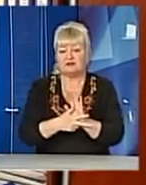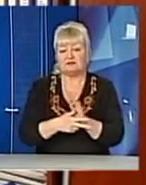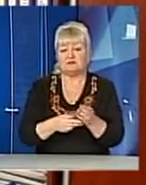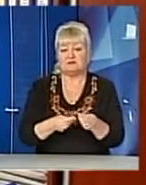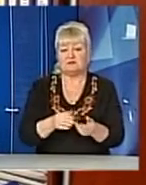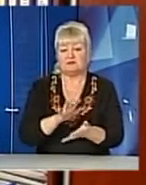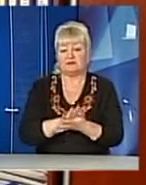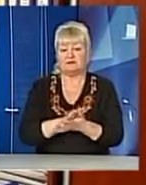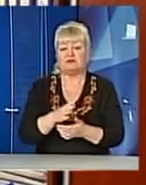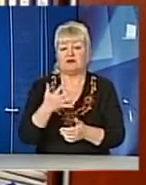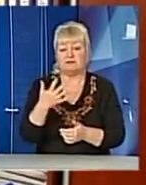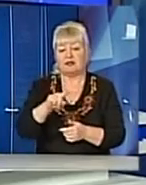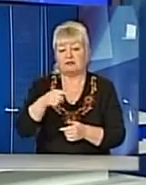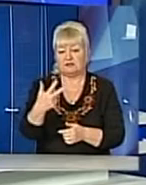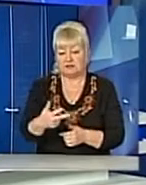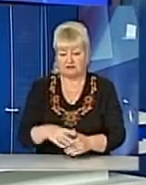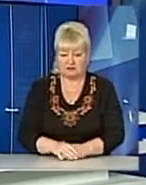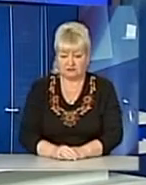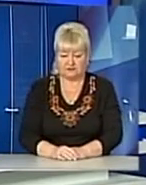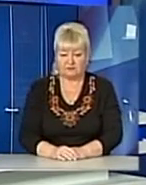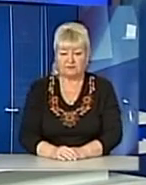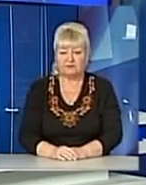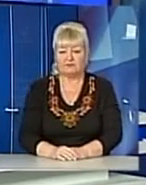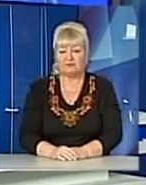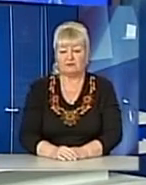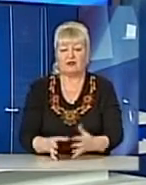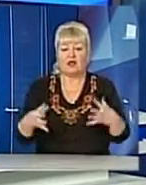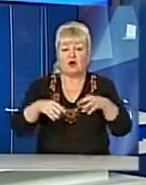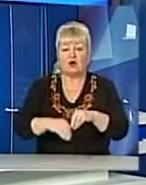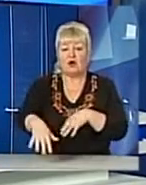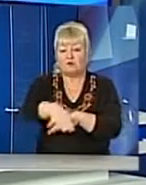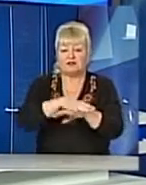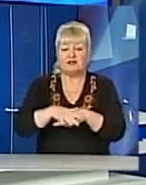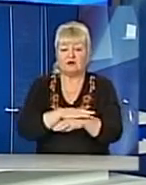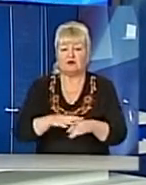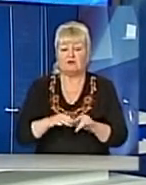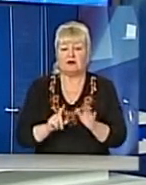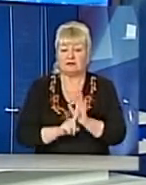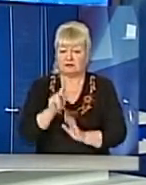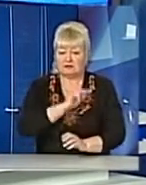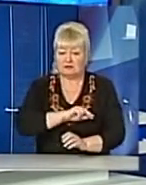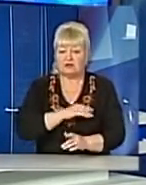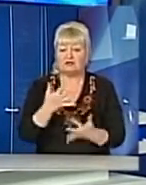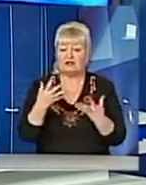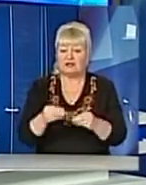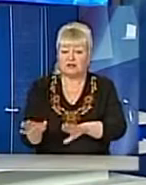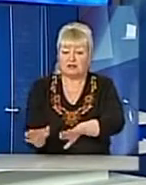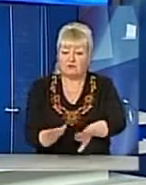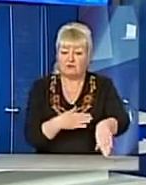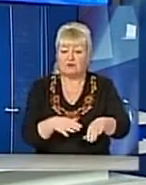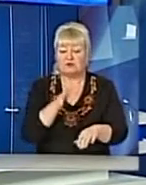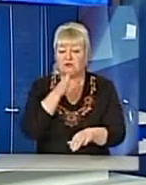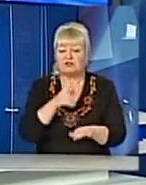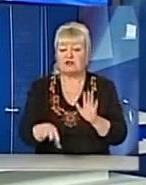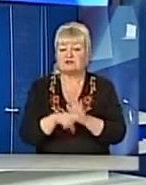5,3 мільйонів. Об'єднані громади в дії. Скільки днів минуло з часу виборів, мешканці Солонківської